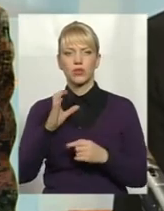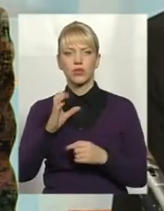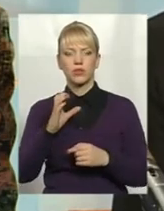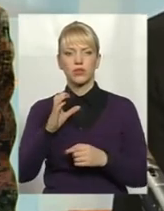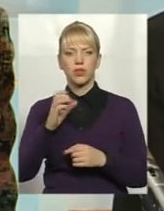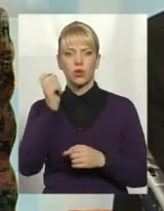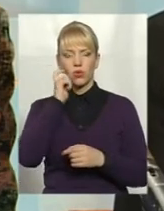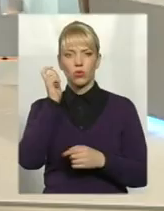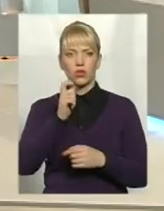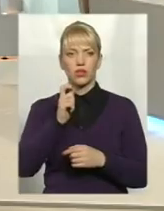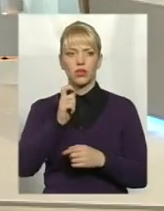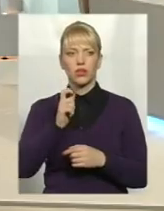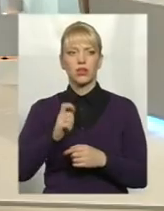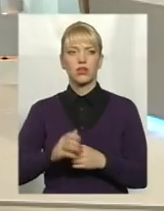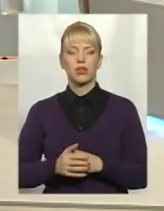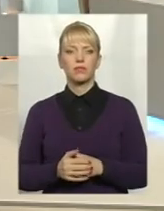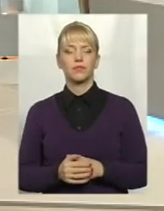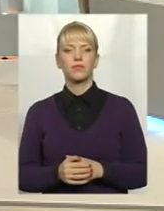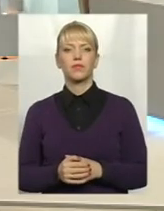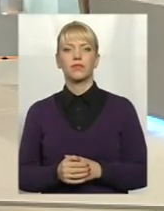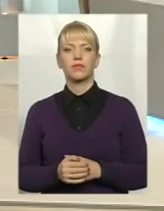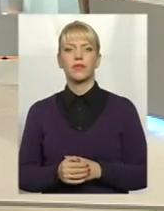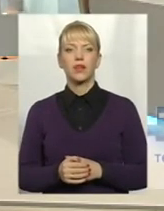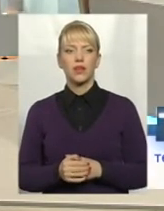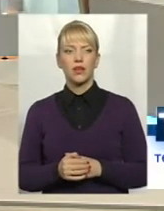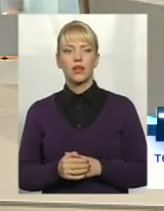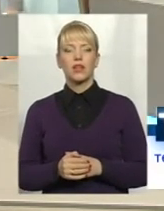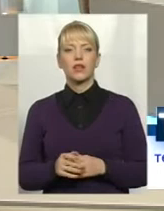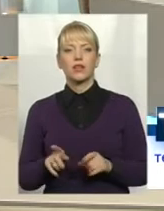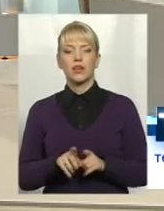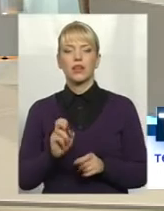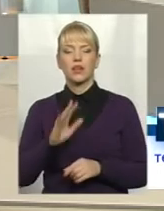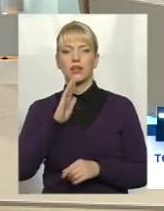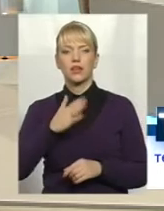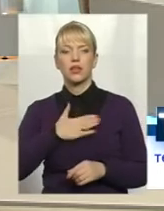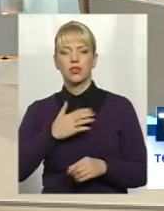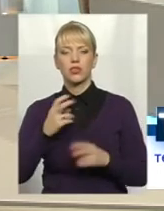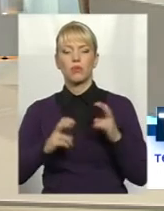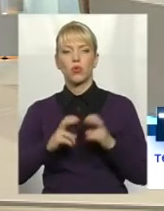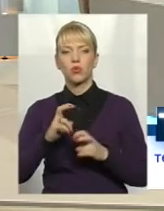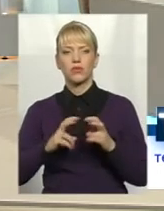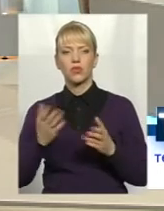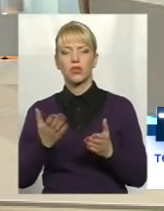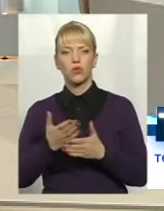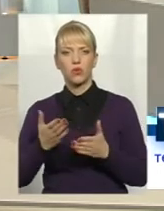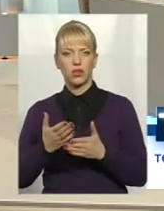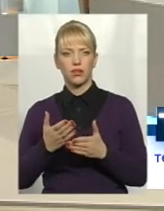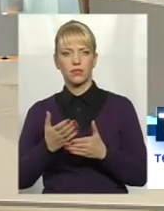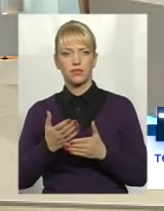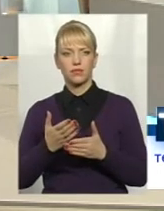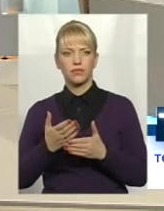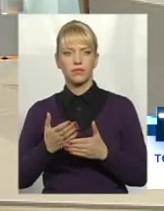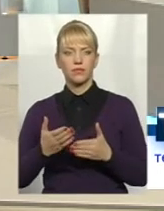в економі, в бейзик-сегменті. так, як і наше производство, які ми